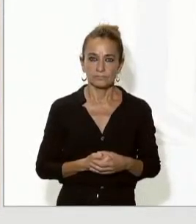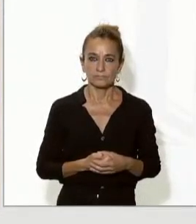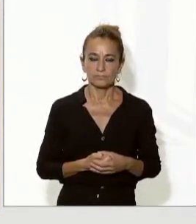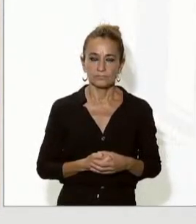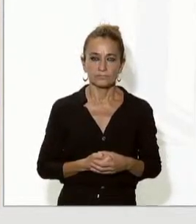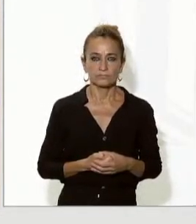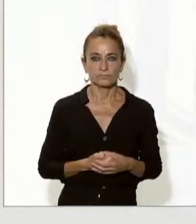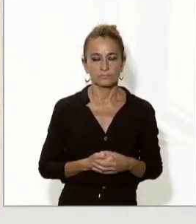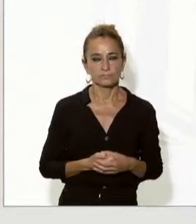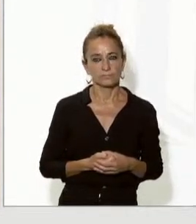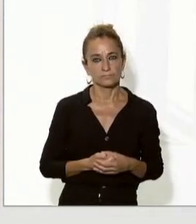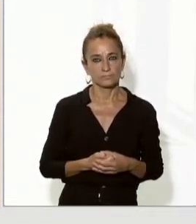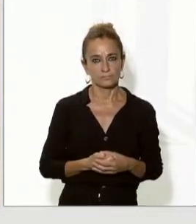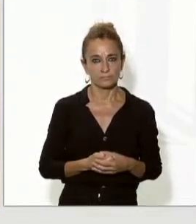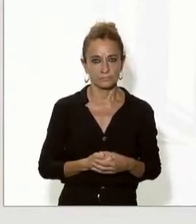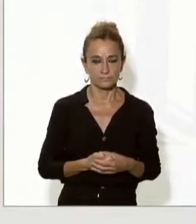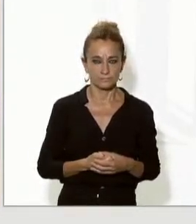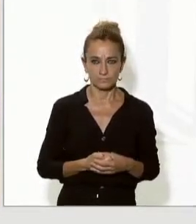Sí,